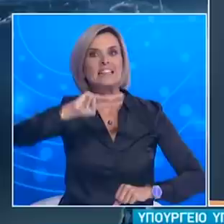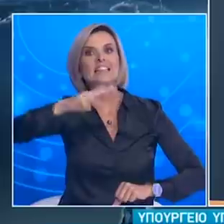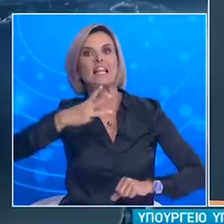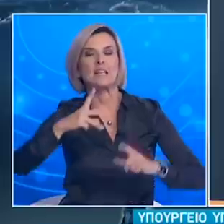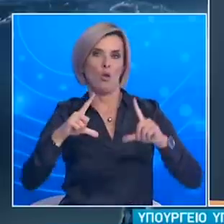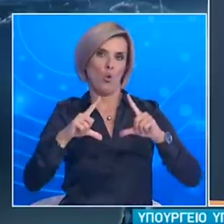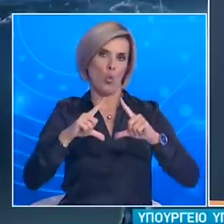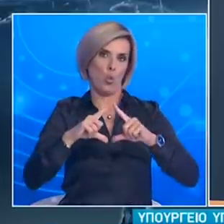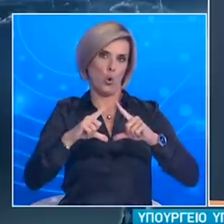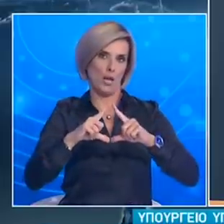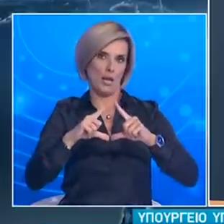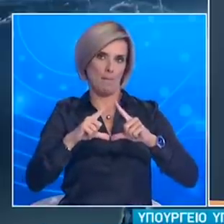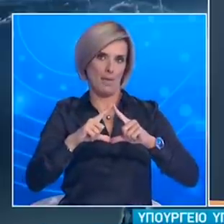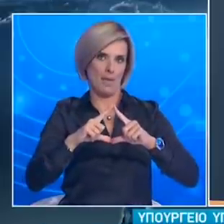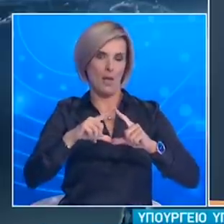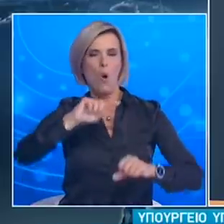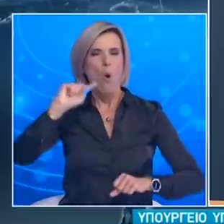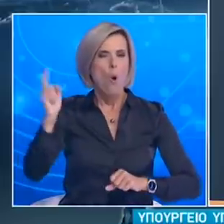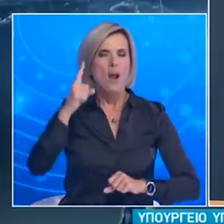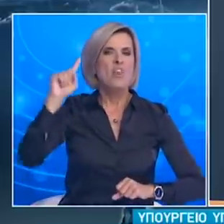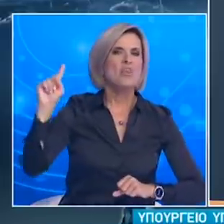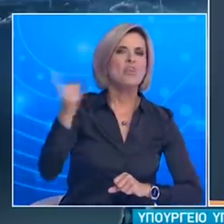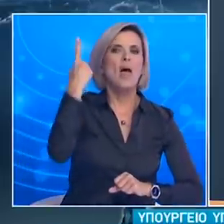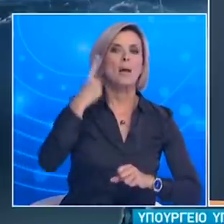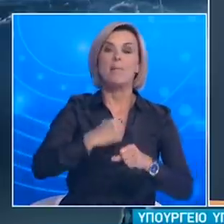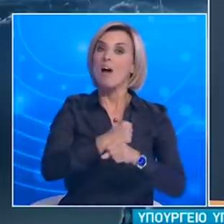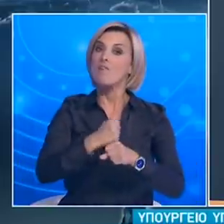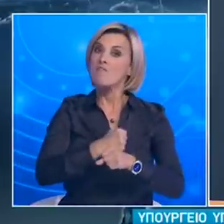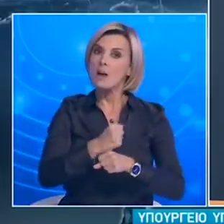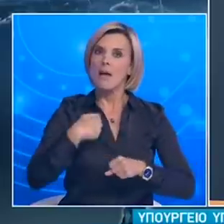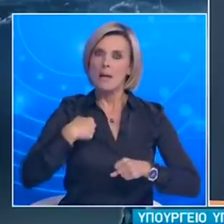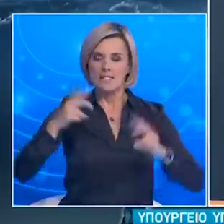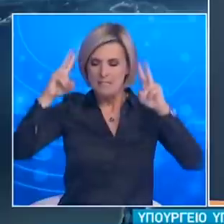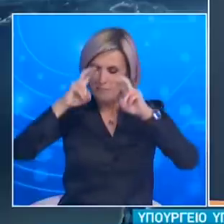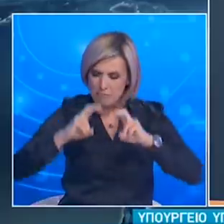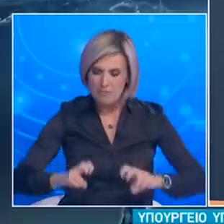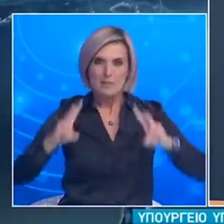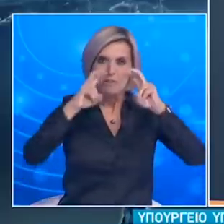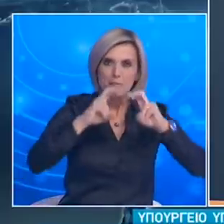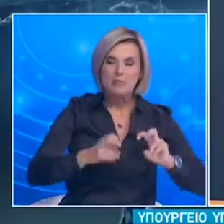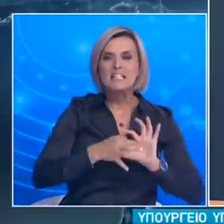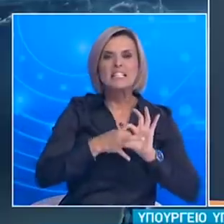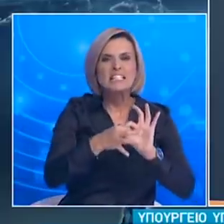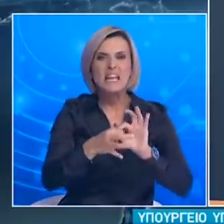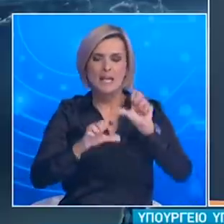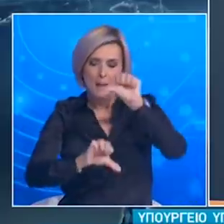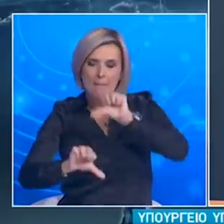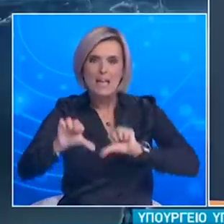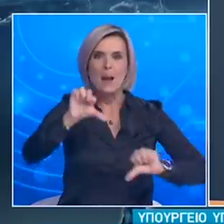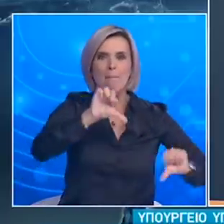και να θυμίσω ότι όλα τα θεραπευτικά μέσα που απολαμβάνουμε σήμερα έχουν εξεταστεί στα πλαίσια φάσης 3 κλινικών δοκιμών.